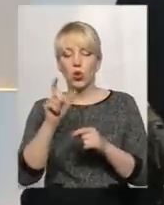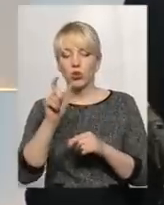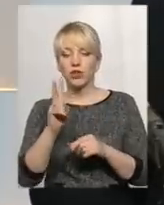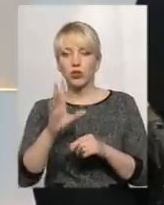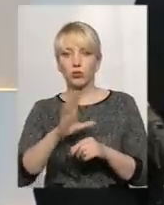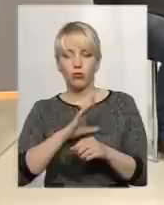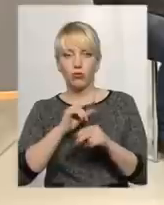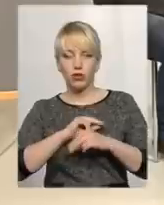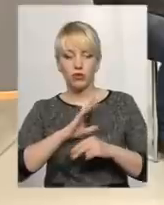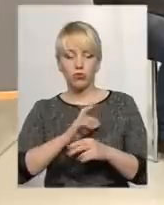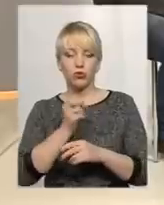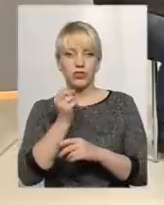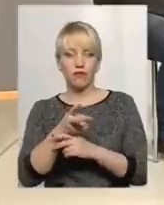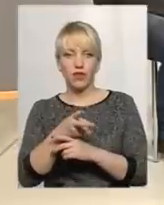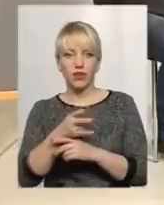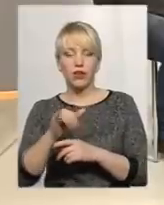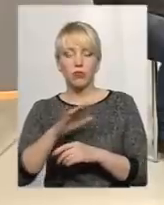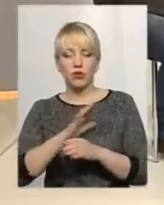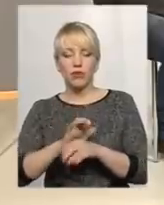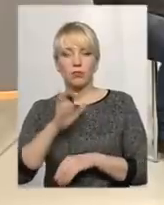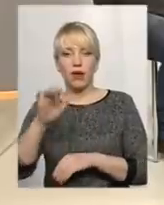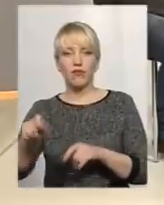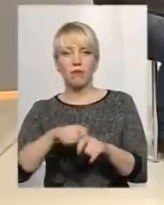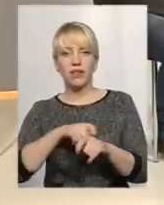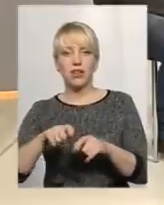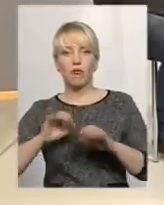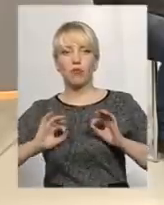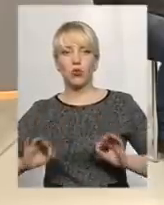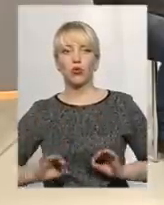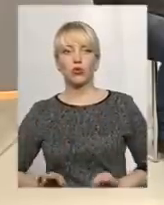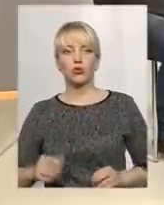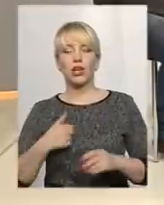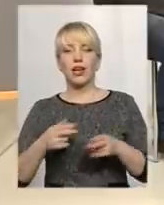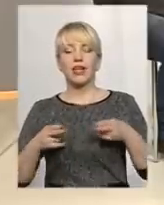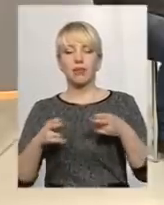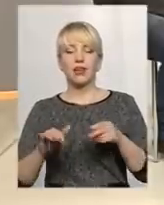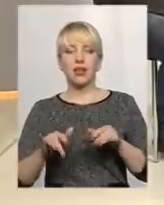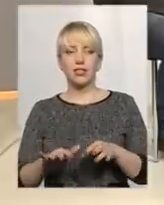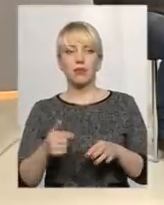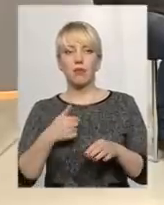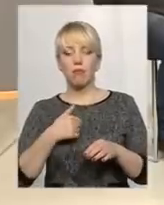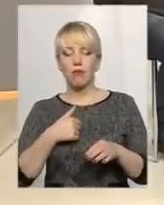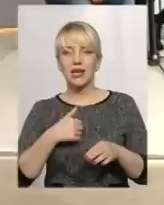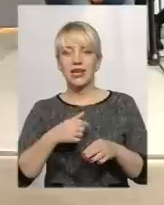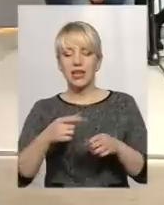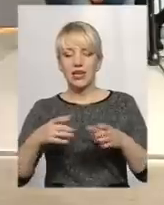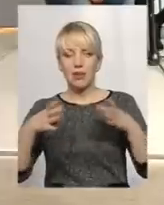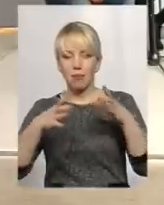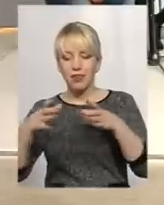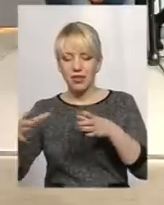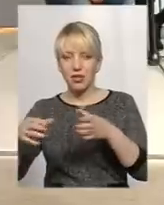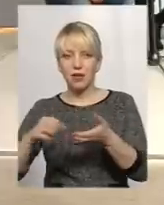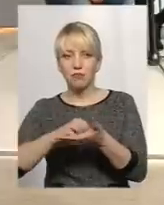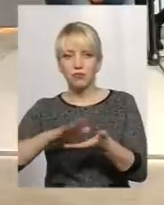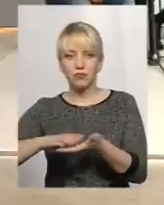звільнено від правильного матеріалу в прокуратуру. В розрізі кримінальної справи ми розрахували, встановили пні. І ми самі за те, що